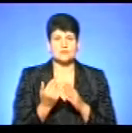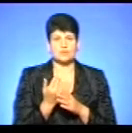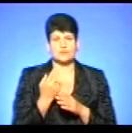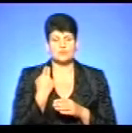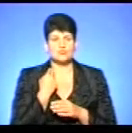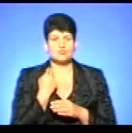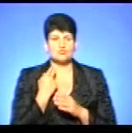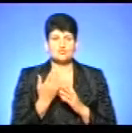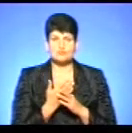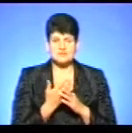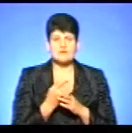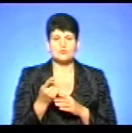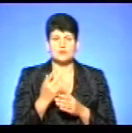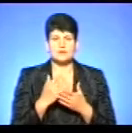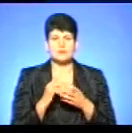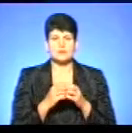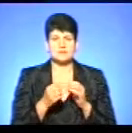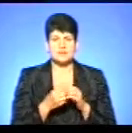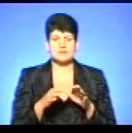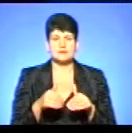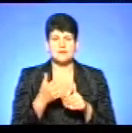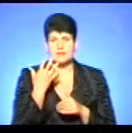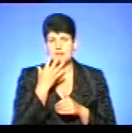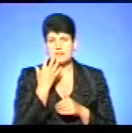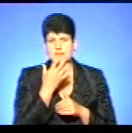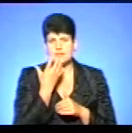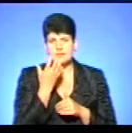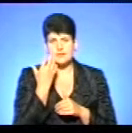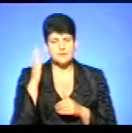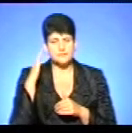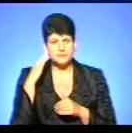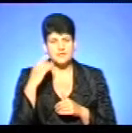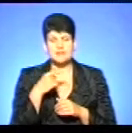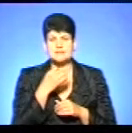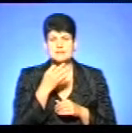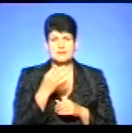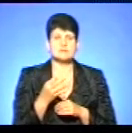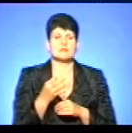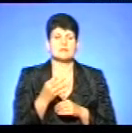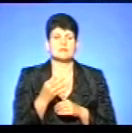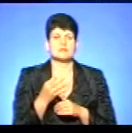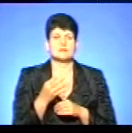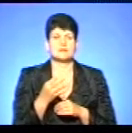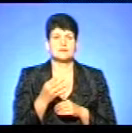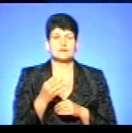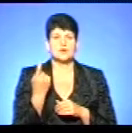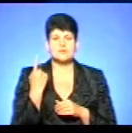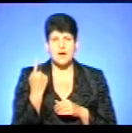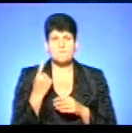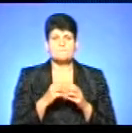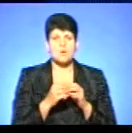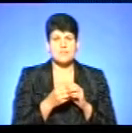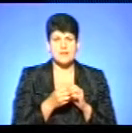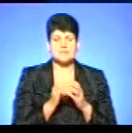Тернополі наразі є проблема з постачанням гарячої води. І як нам повідомили у Тернопіль місце Аплакомуненерго, одна з проблем такої